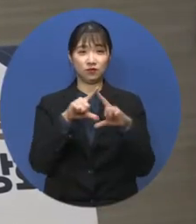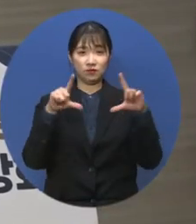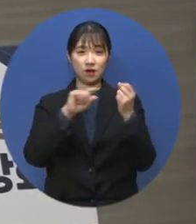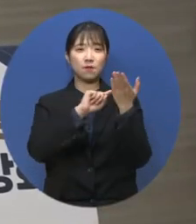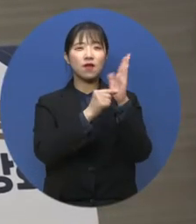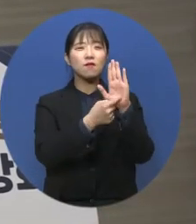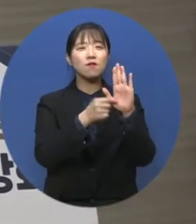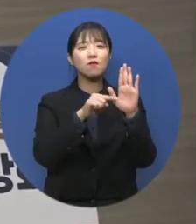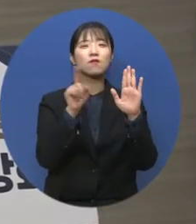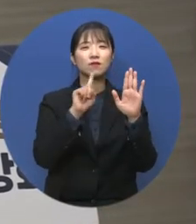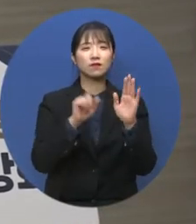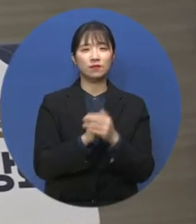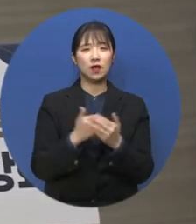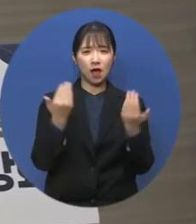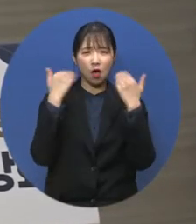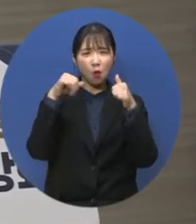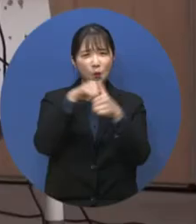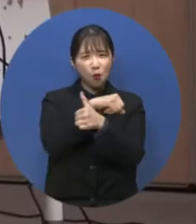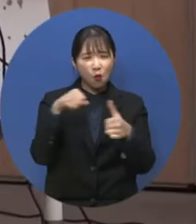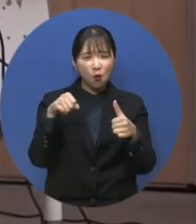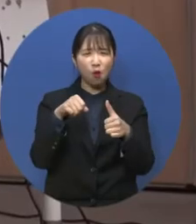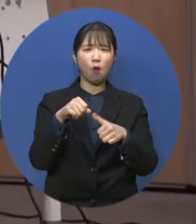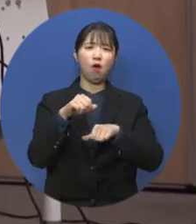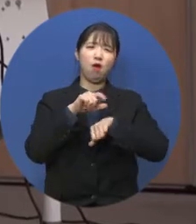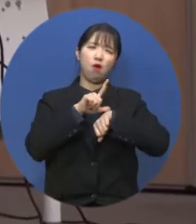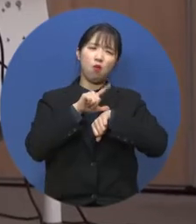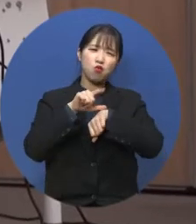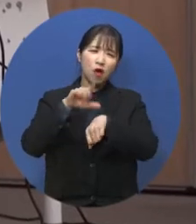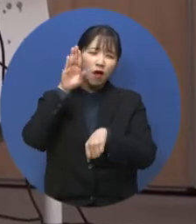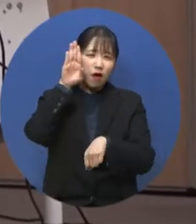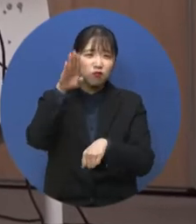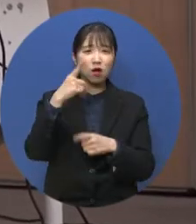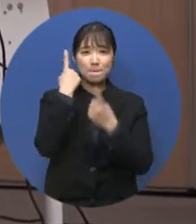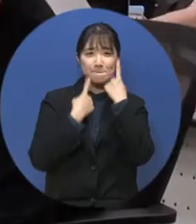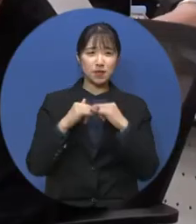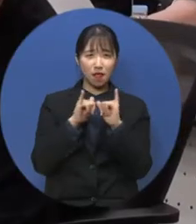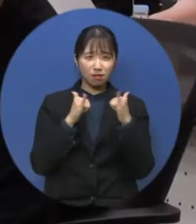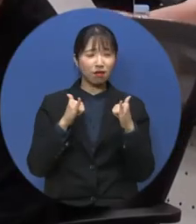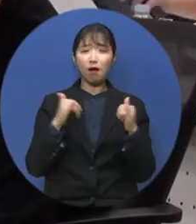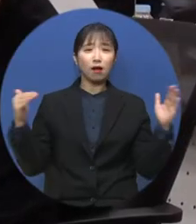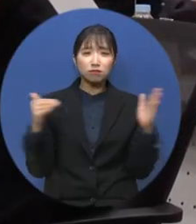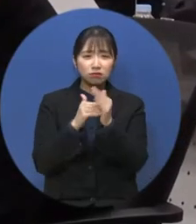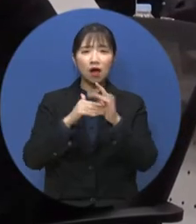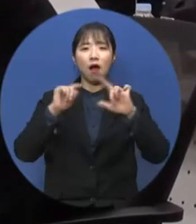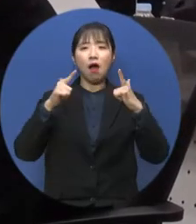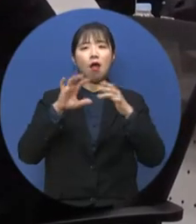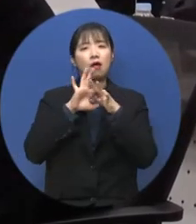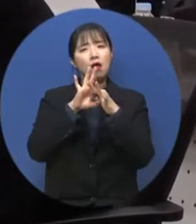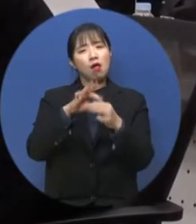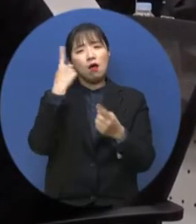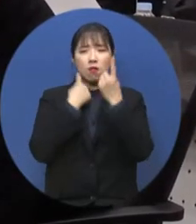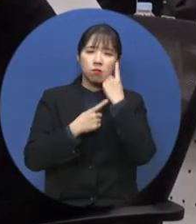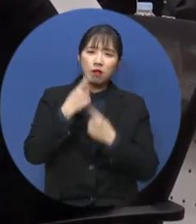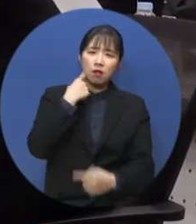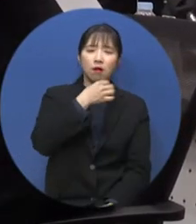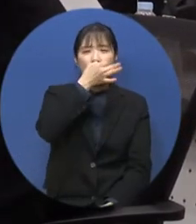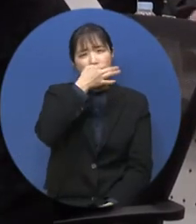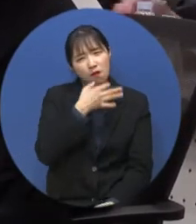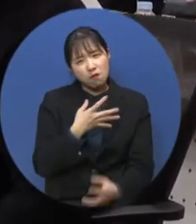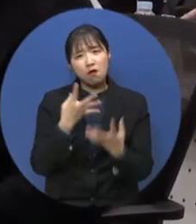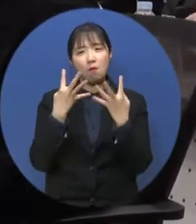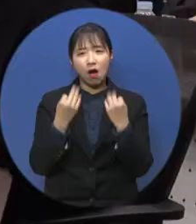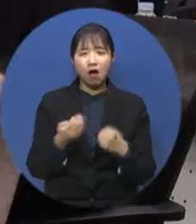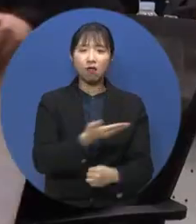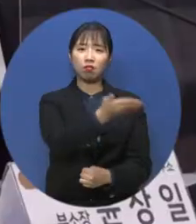교수는 학교폭력은 시간이 지나도 피해자에겐 여전히 현재 진행형임을 강조하여 참가자들의